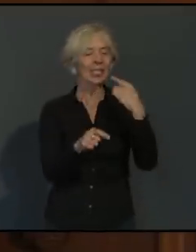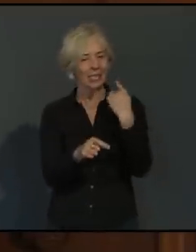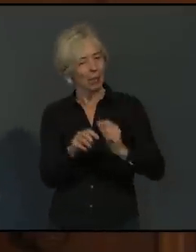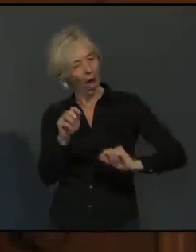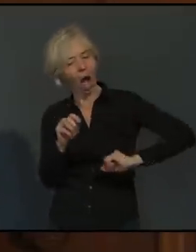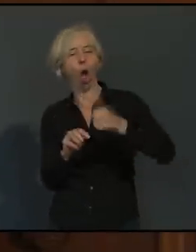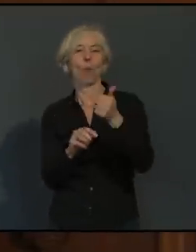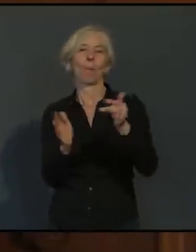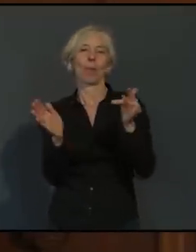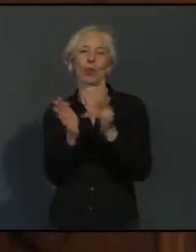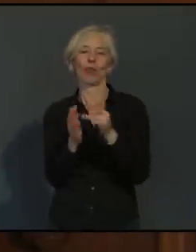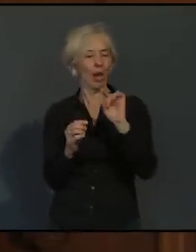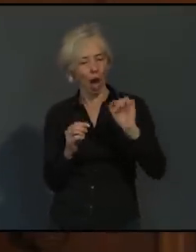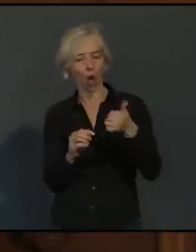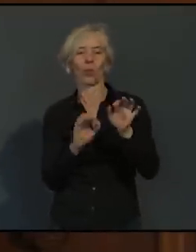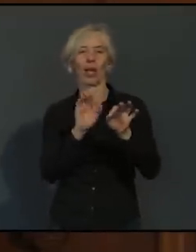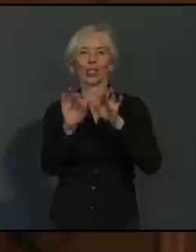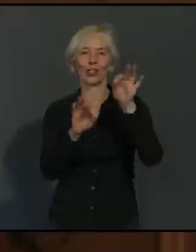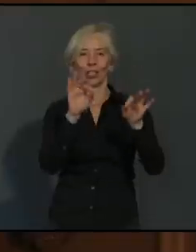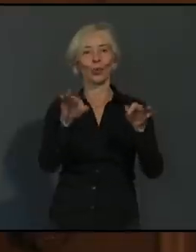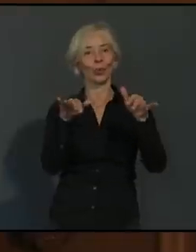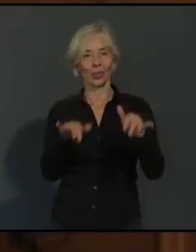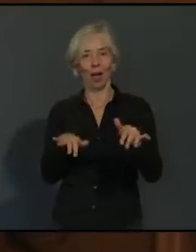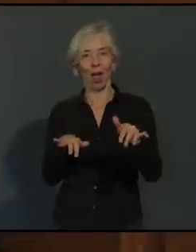Maßnahmen. Vielen Dank.